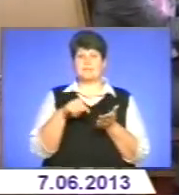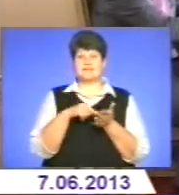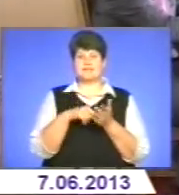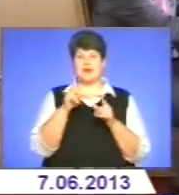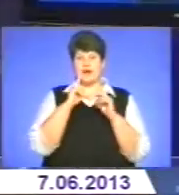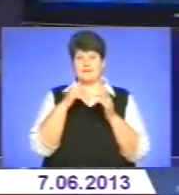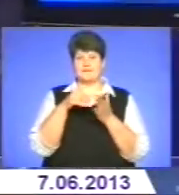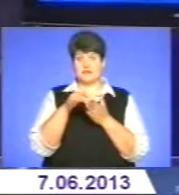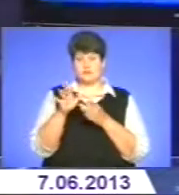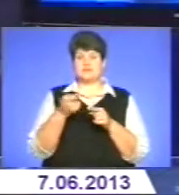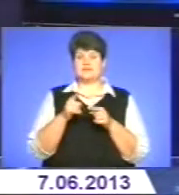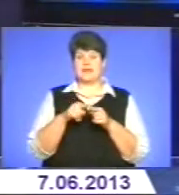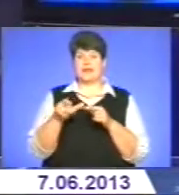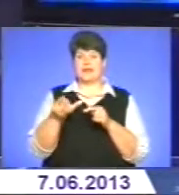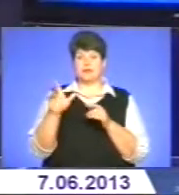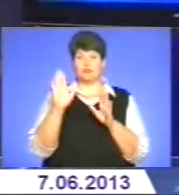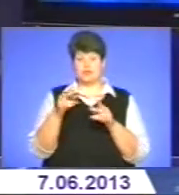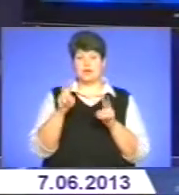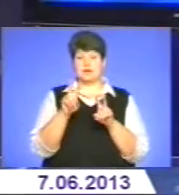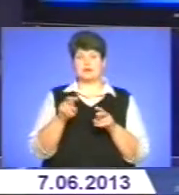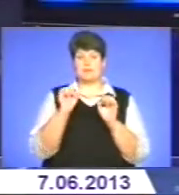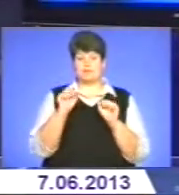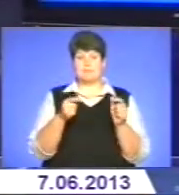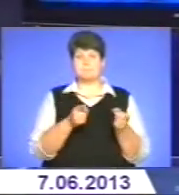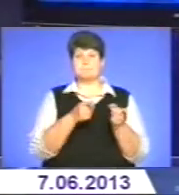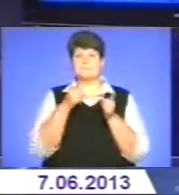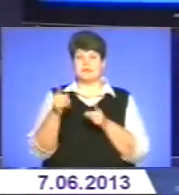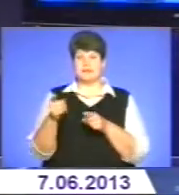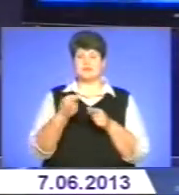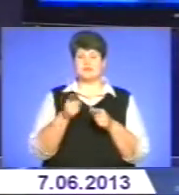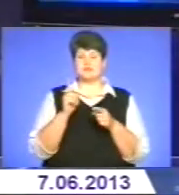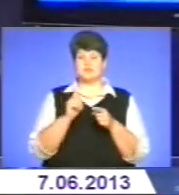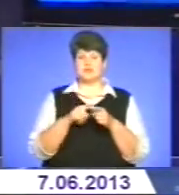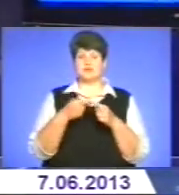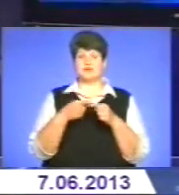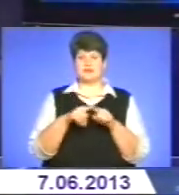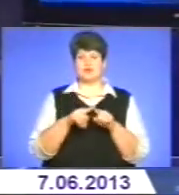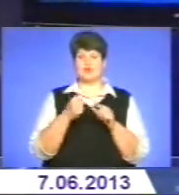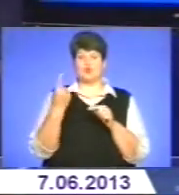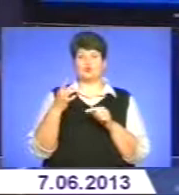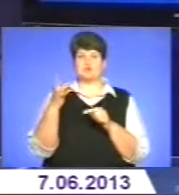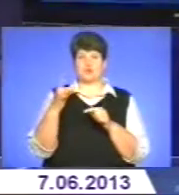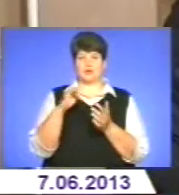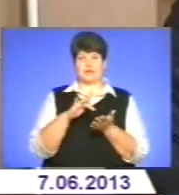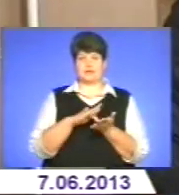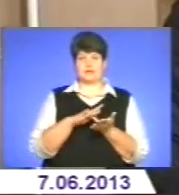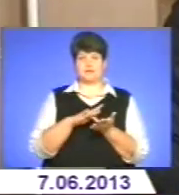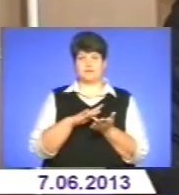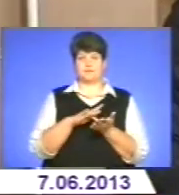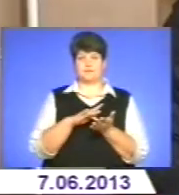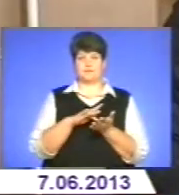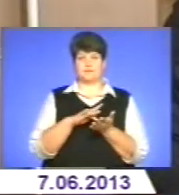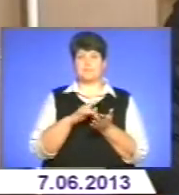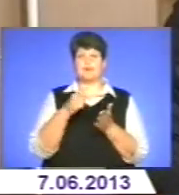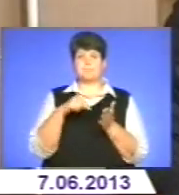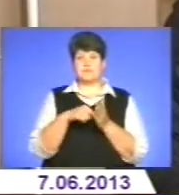цієї сортувальної лінії, буде розглянута можливість передачі цієї установки одному з районних центрів. Місто